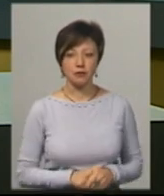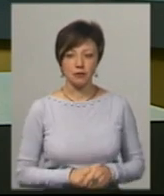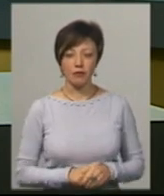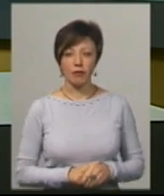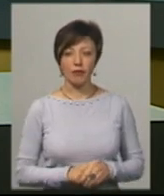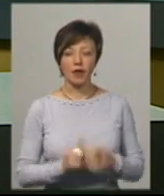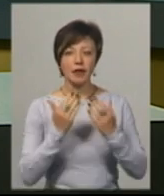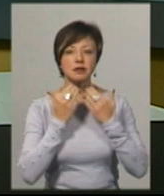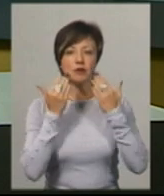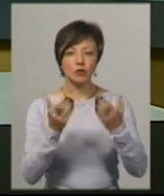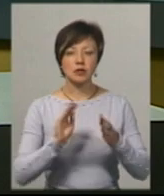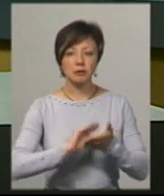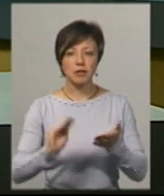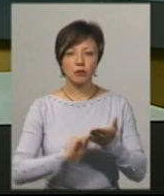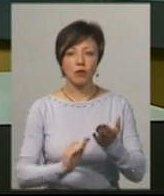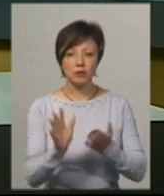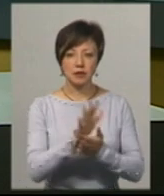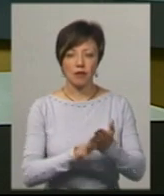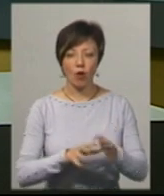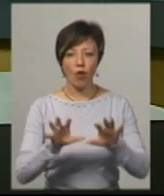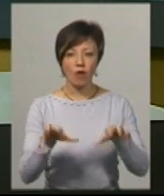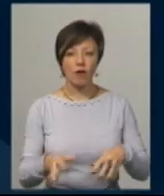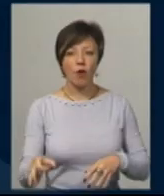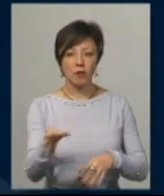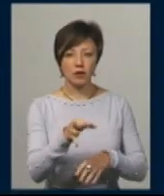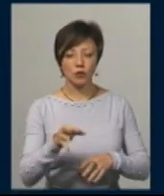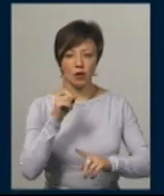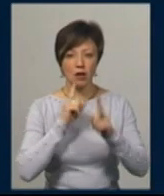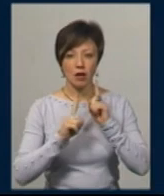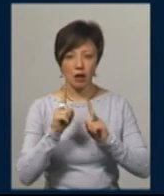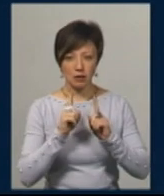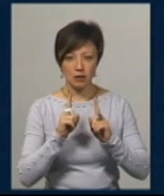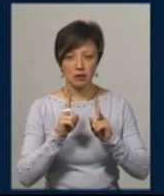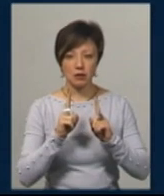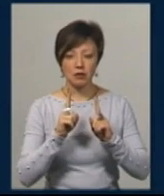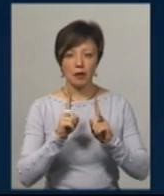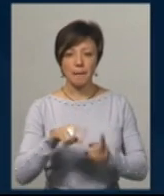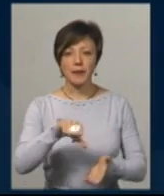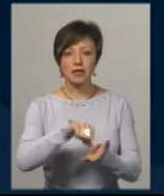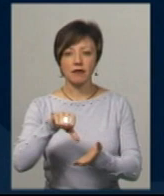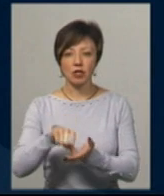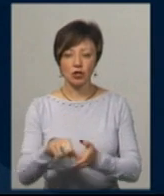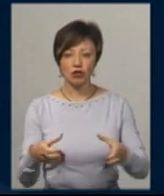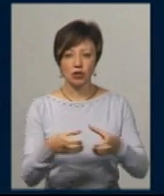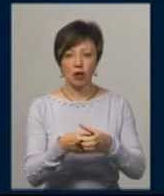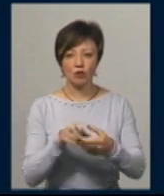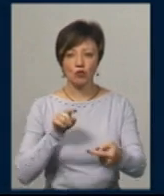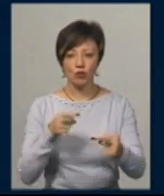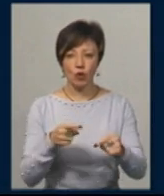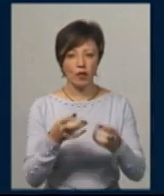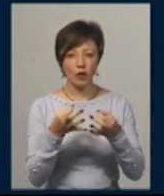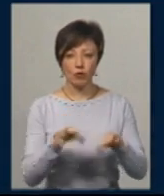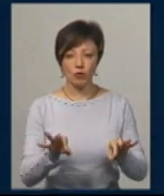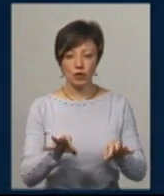Звернулися із письмовим зверненням до голови Хмельницької обласної ради Михайла Загородного представники штабу супротиву та